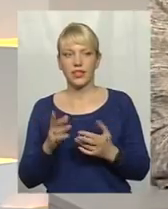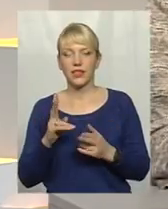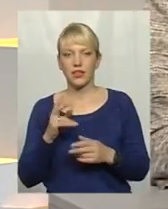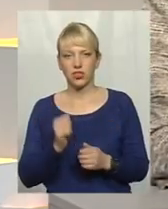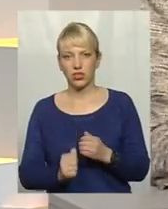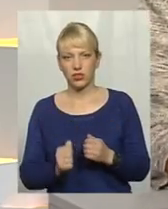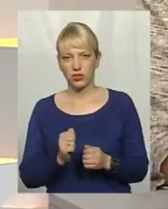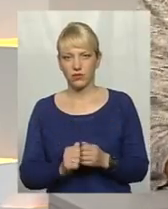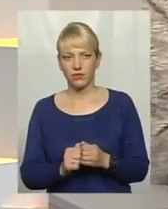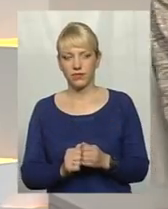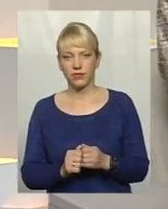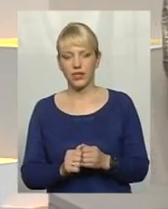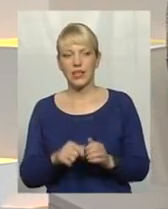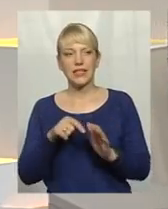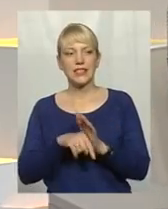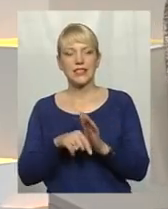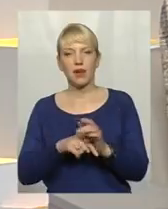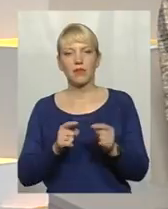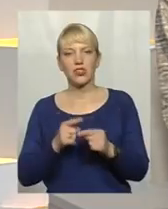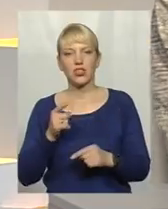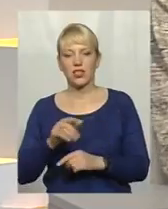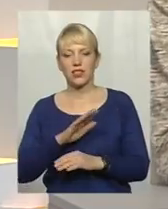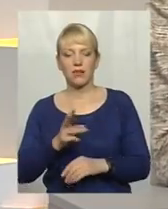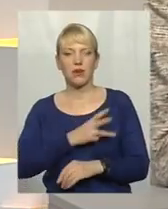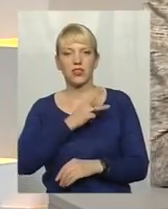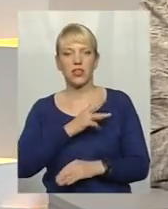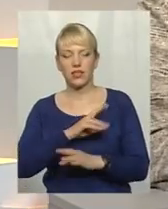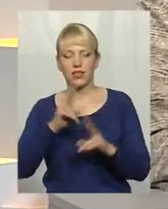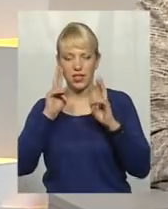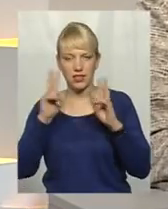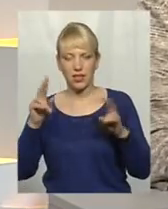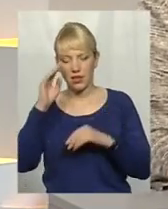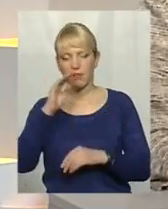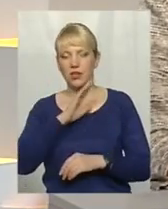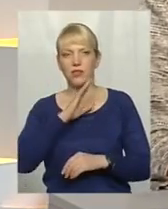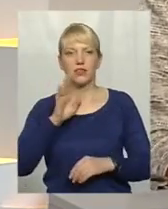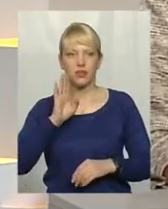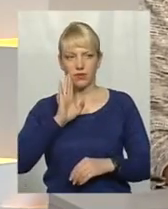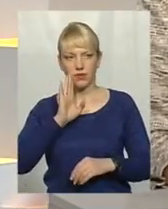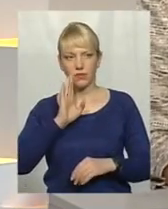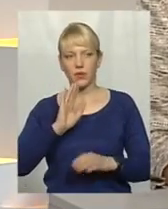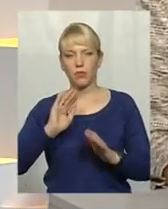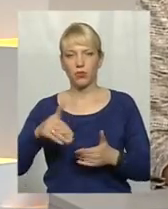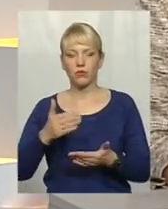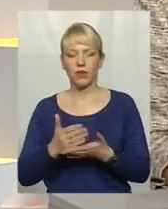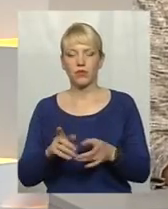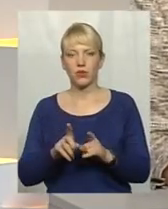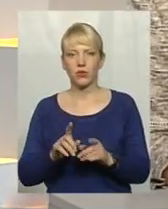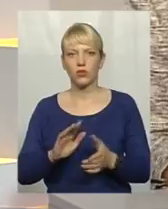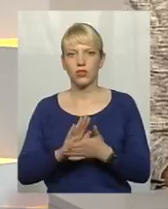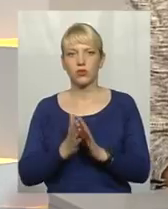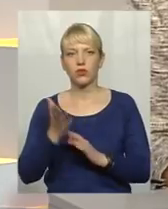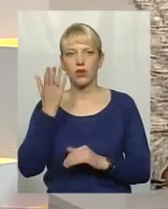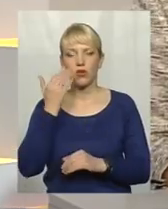часто, саме через небажання, незнання батьків, потім маємо ситуацію, коли